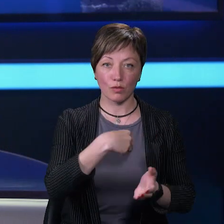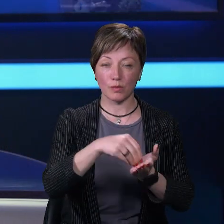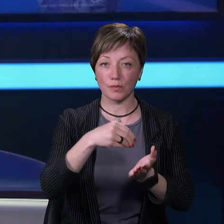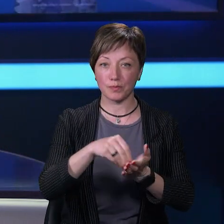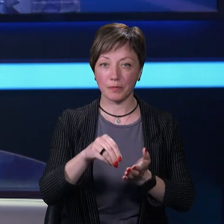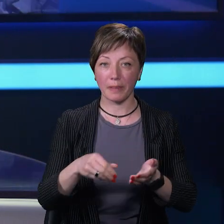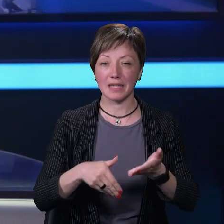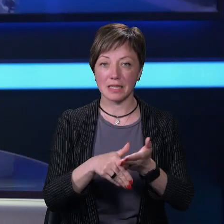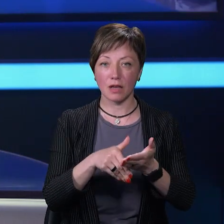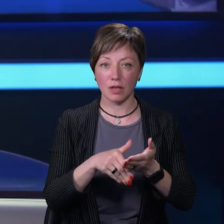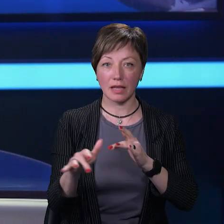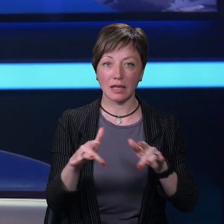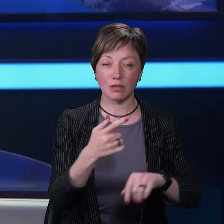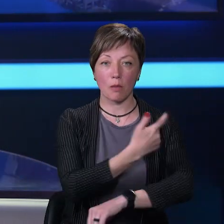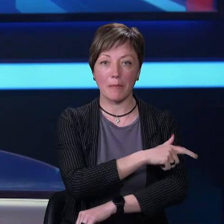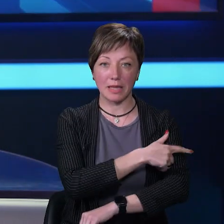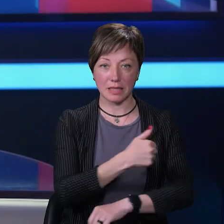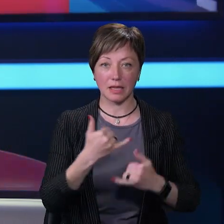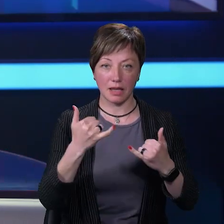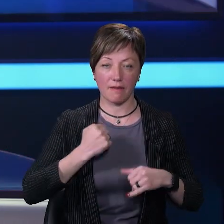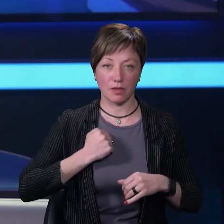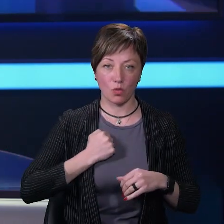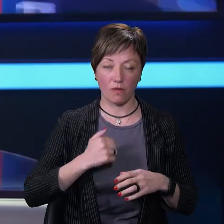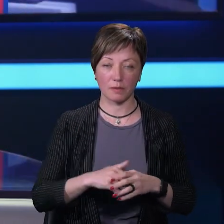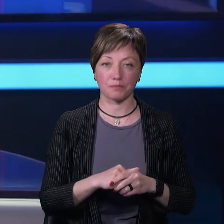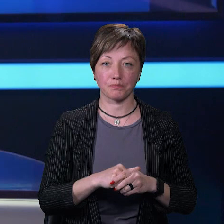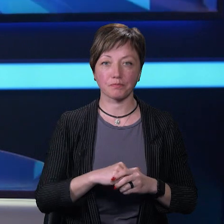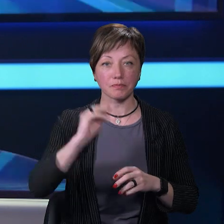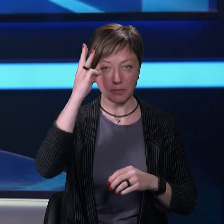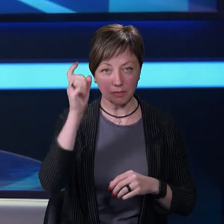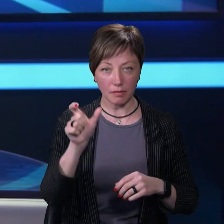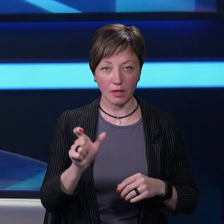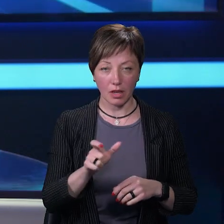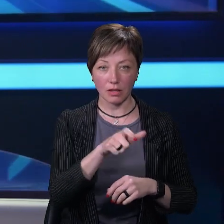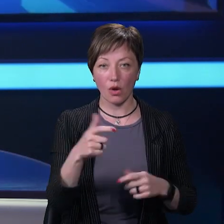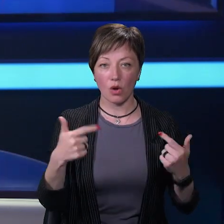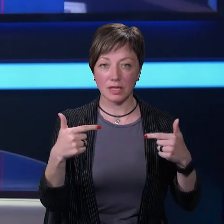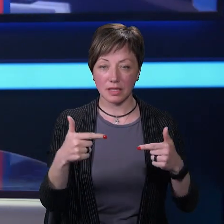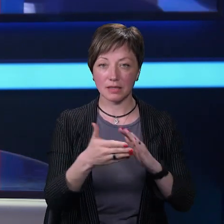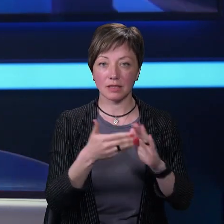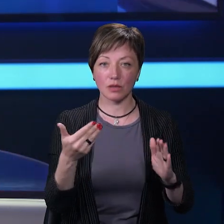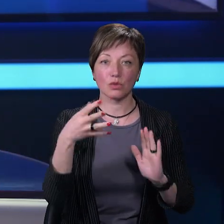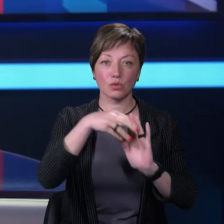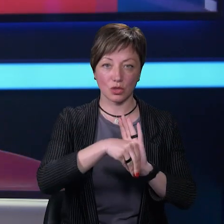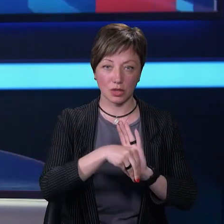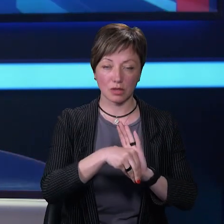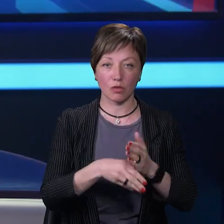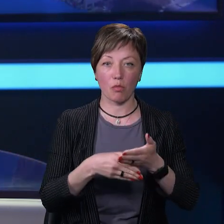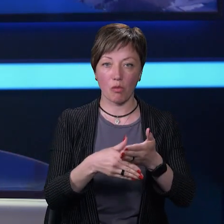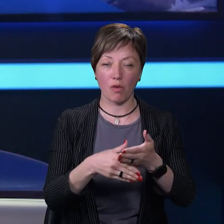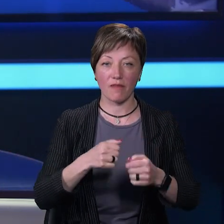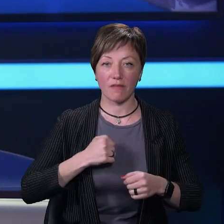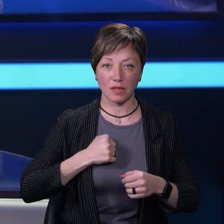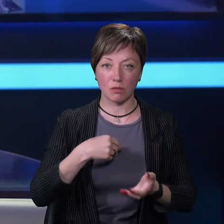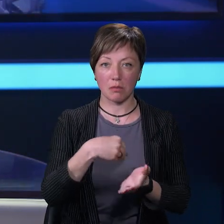закупівлю засобів тактичної медицини для військових. Хмельничан та гостей міста закликають долучитися до допомоги